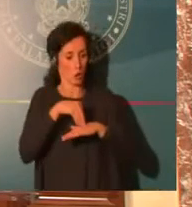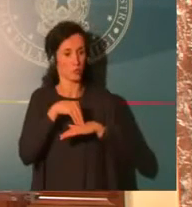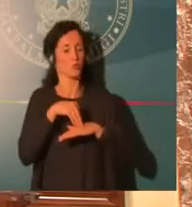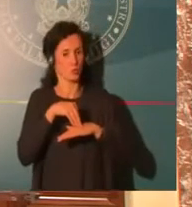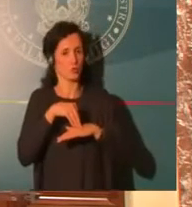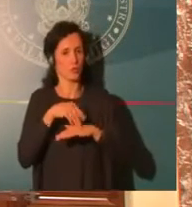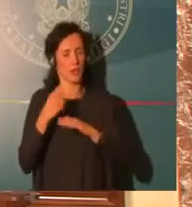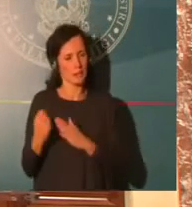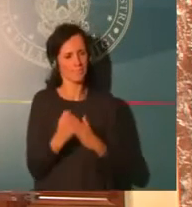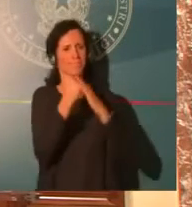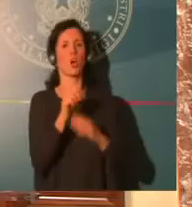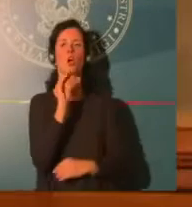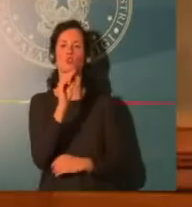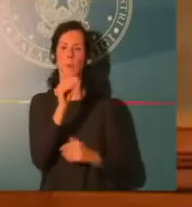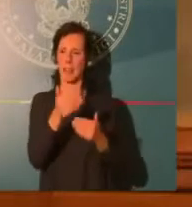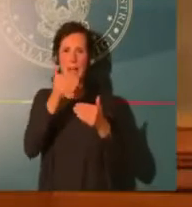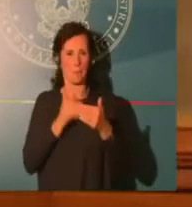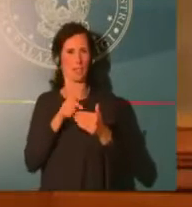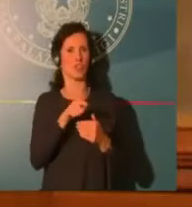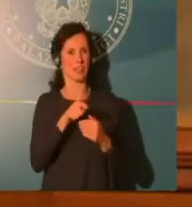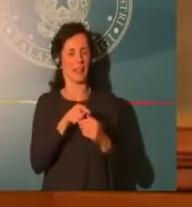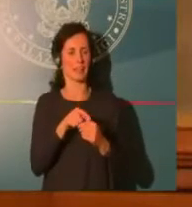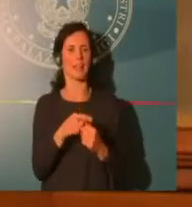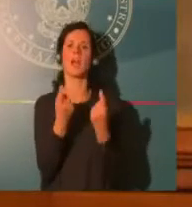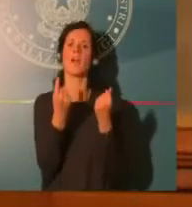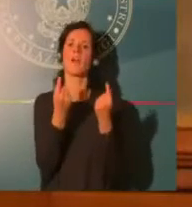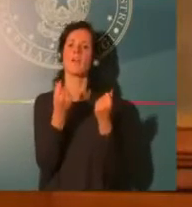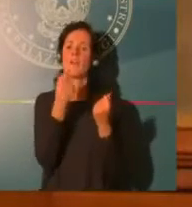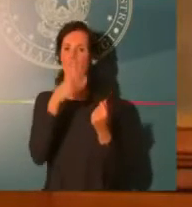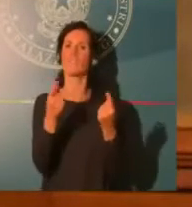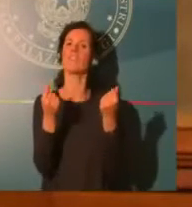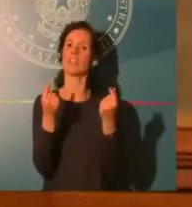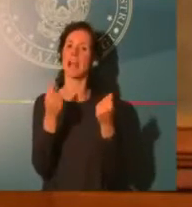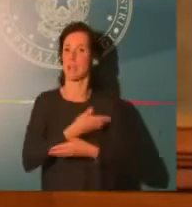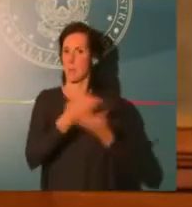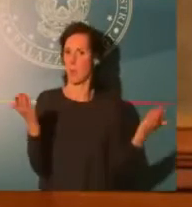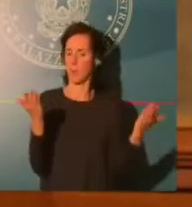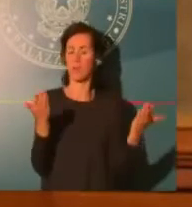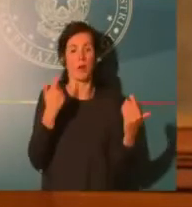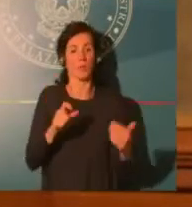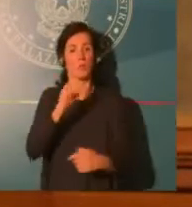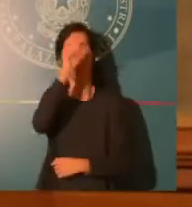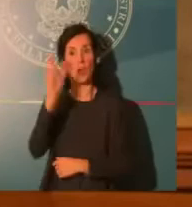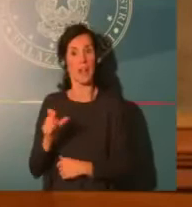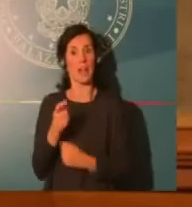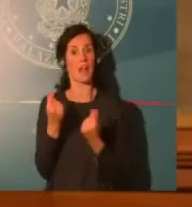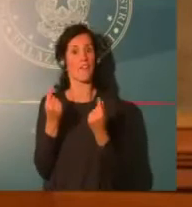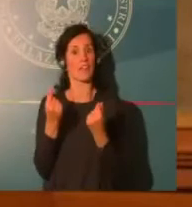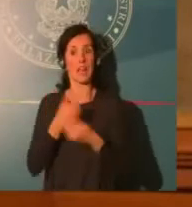italiana è solida e proprio per questo ci consente anche di mettere in campo interventi come questo.